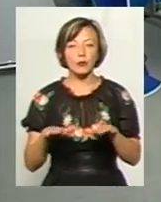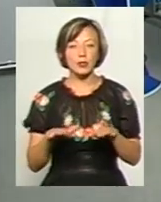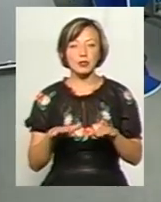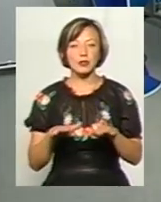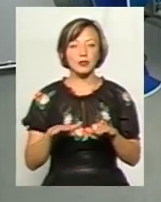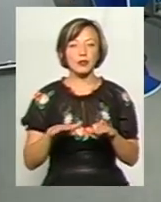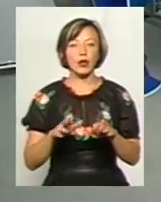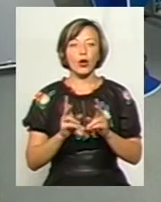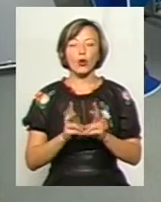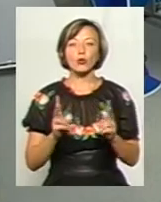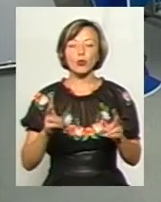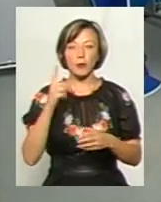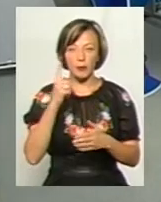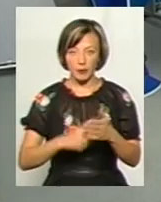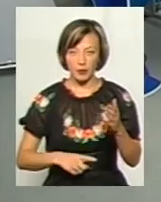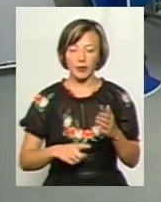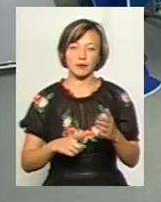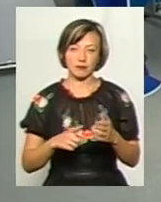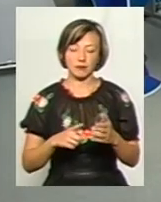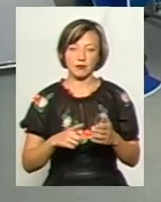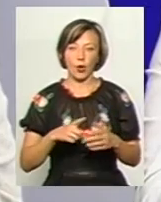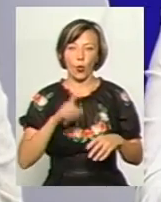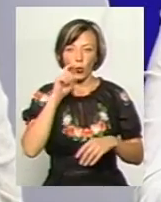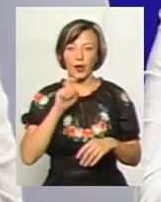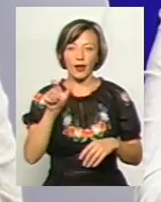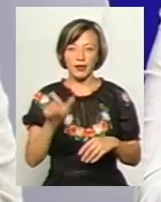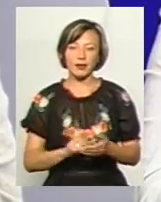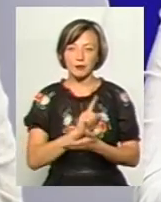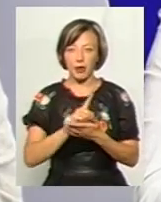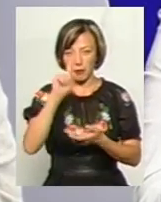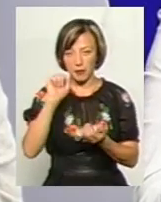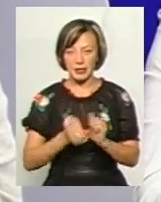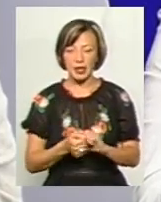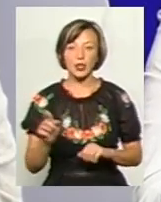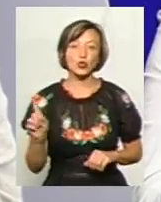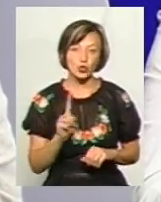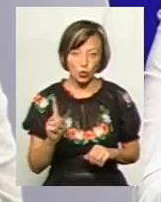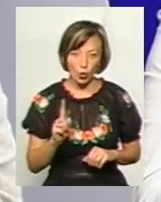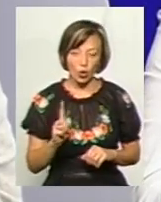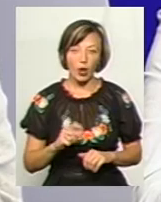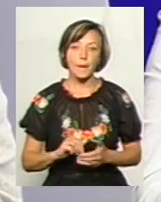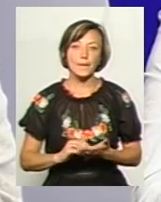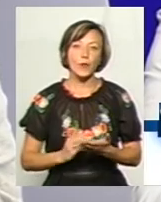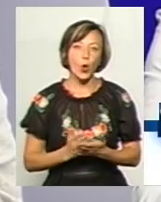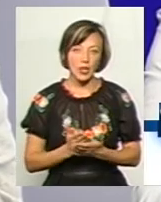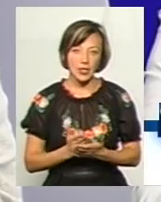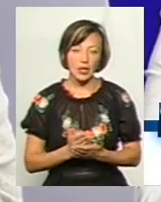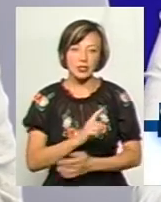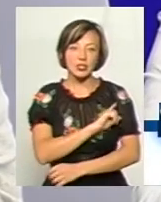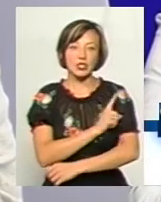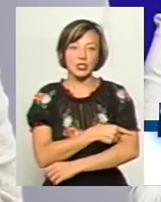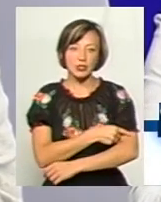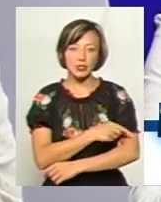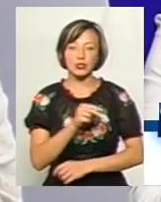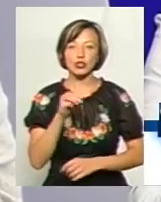той, хто переконаний, українець, має пам'ятати, що політика сильніша за